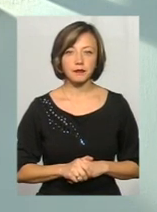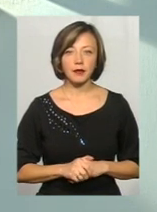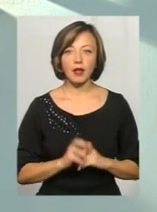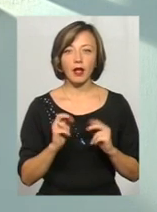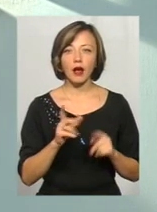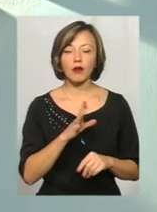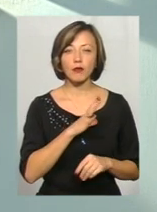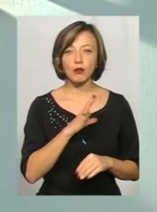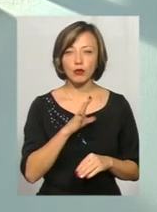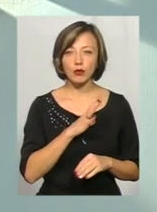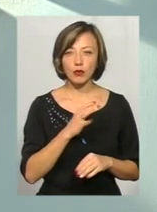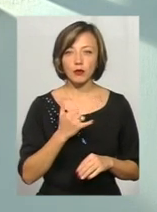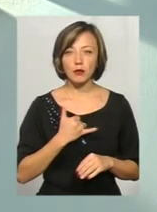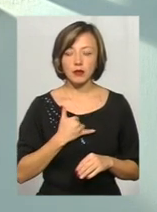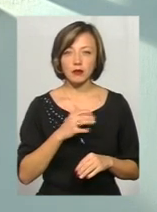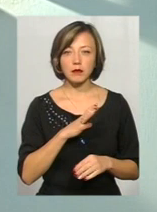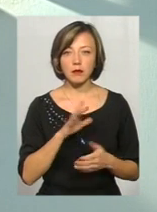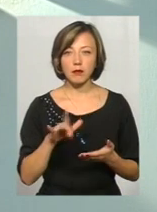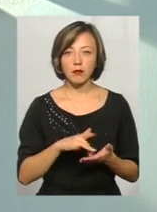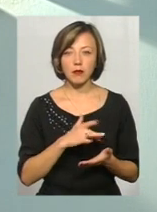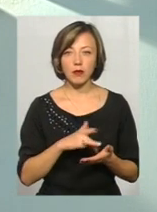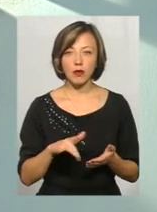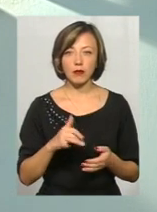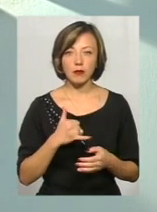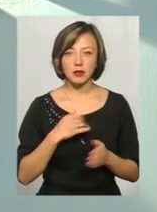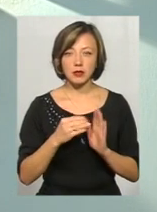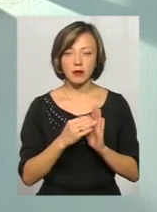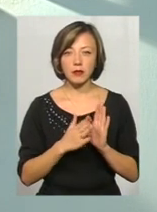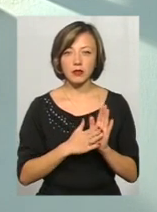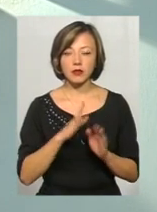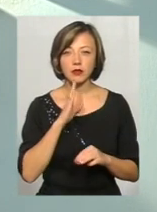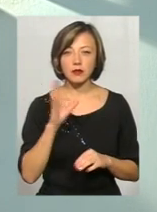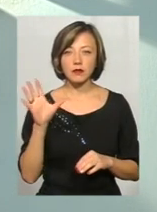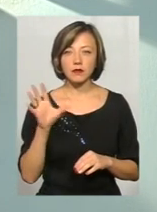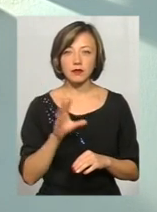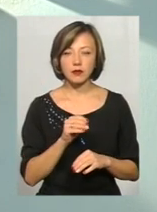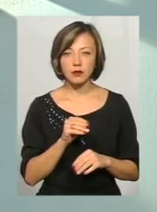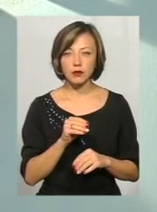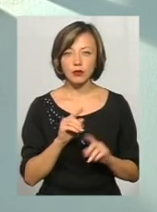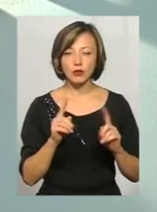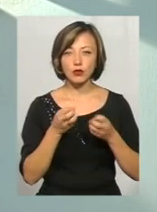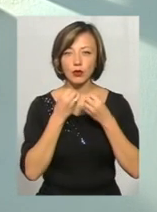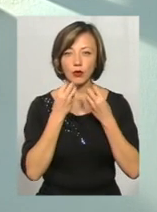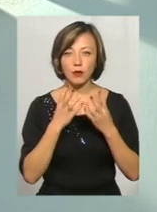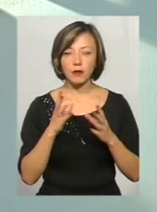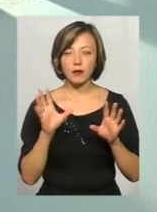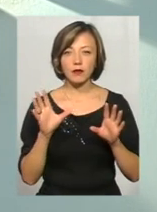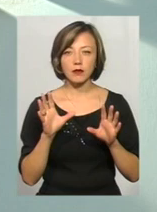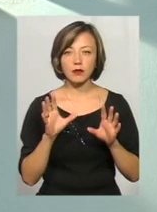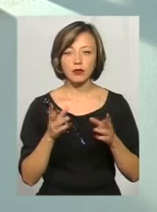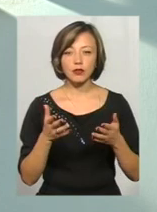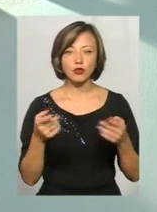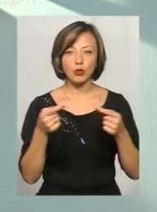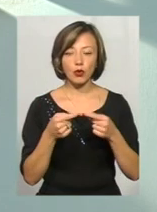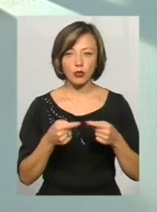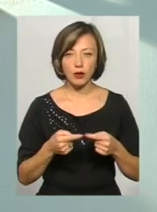поперед всього, в мене бухгалтер, без мене вона є записано. Усі шло дуже хорошо і чітко. Другі слова.